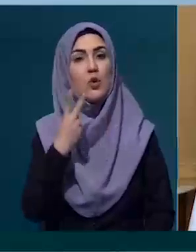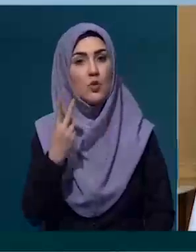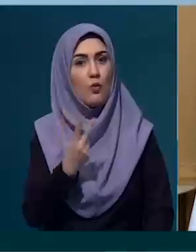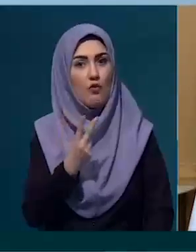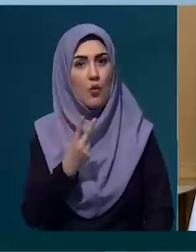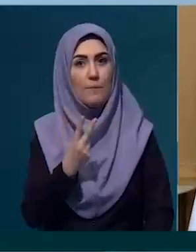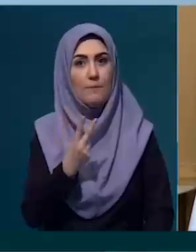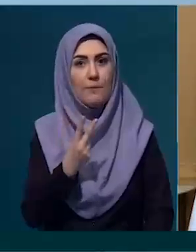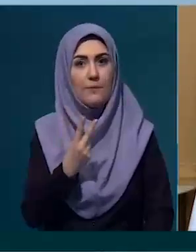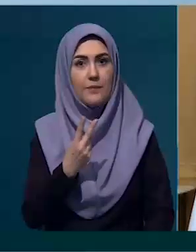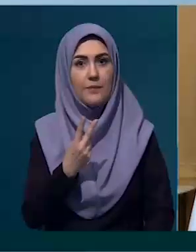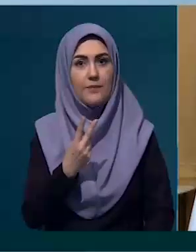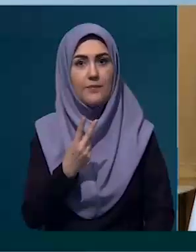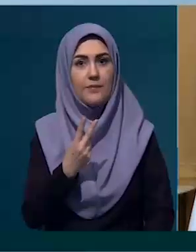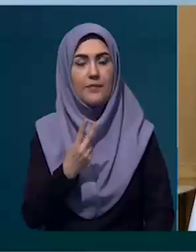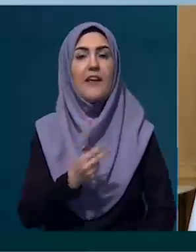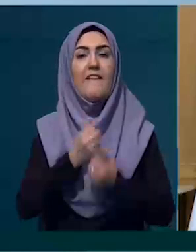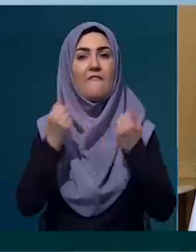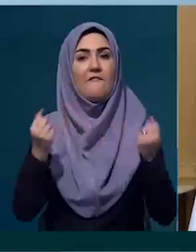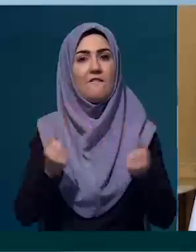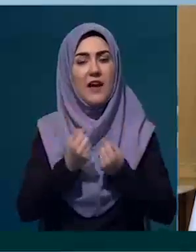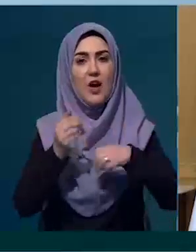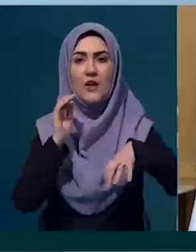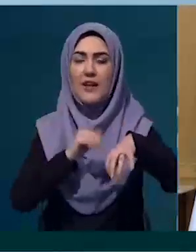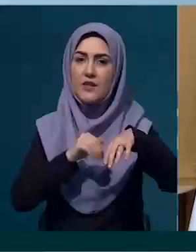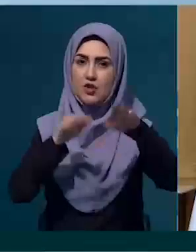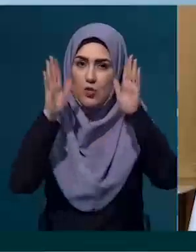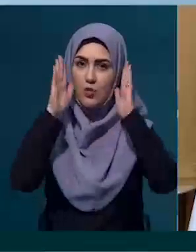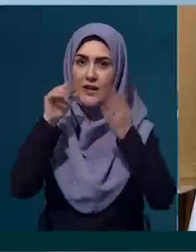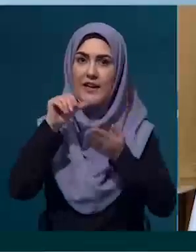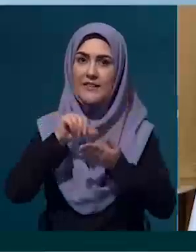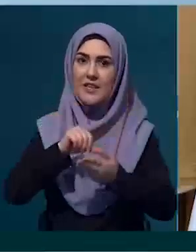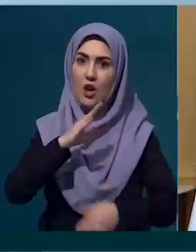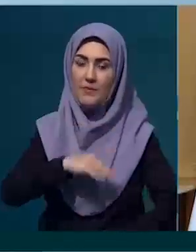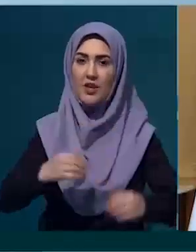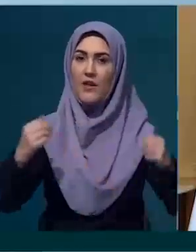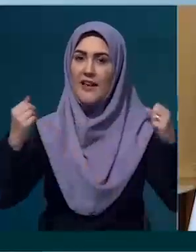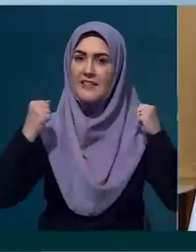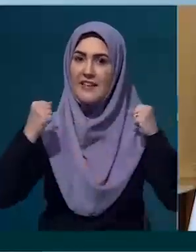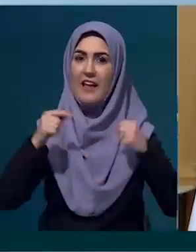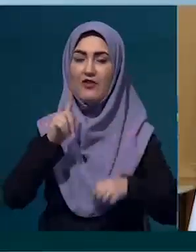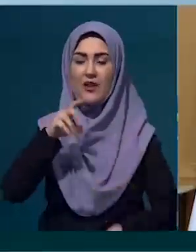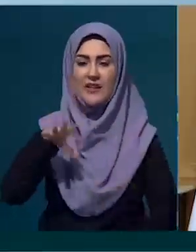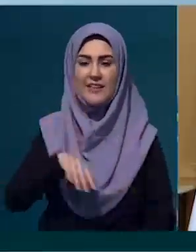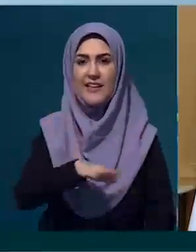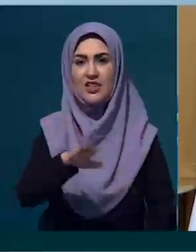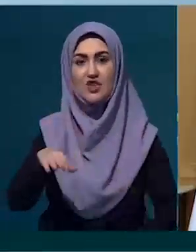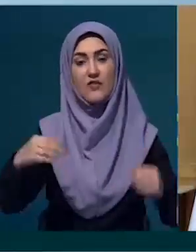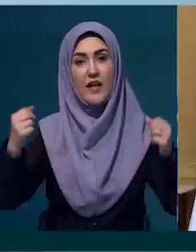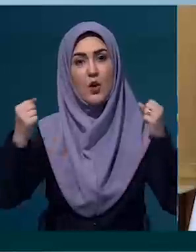نقش آفرینی جمهوری اسلامی ایران هست به عنوان یک ظرفیت، یک کشور قدرتمند